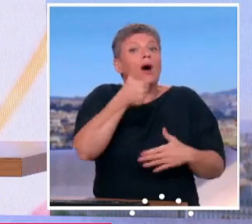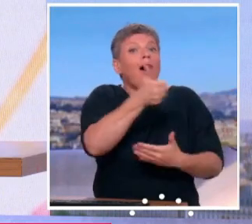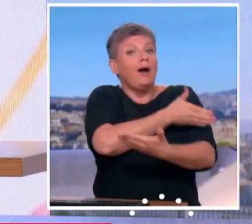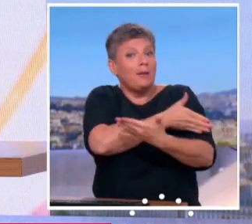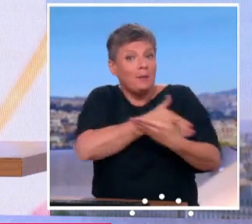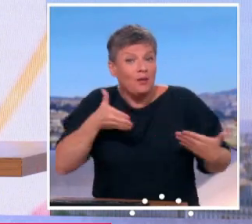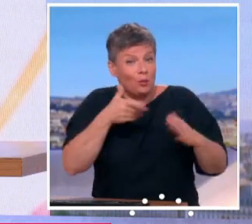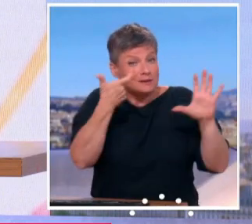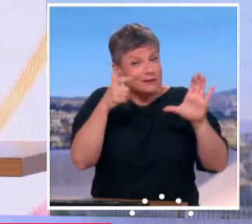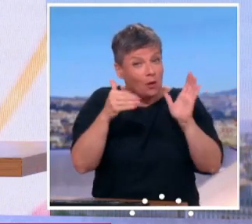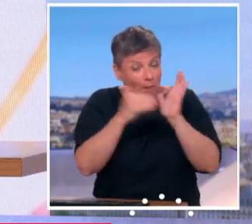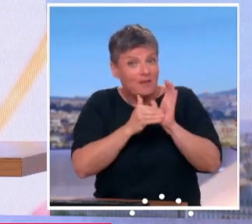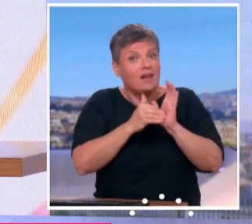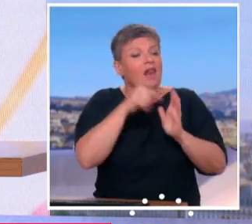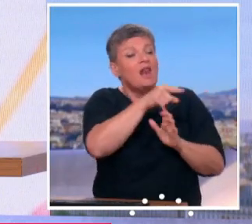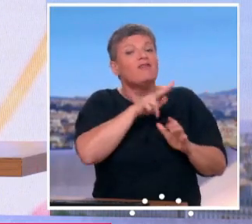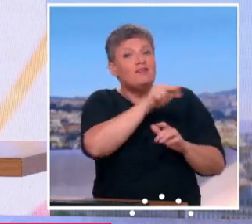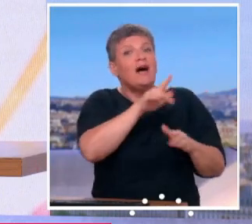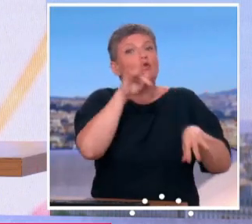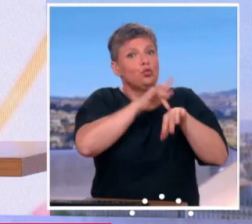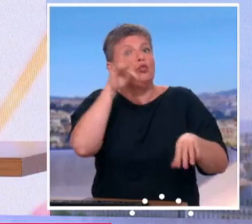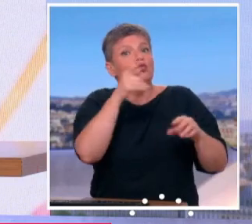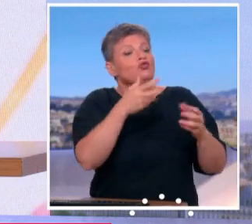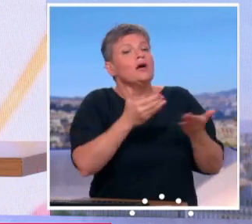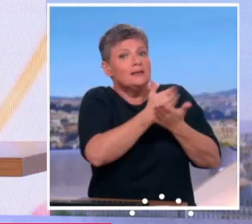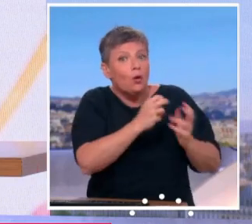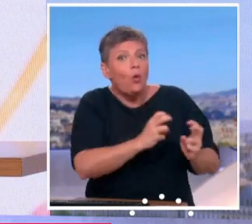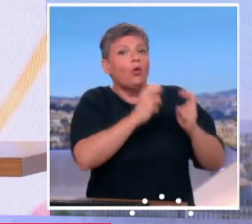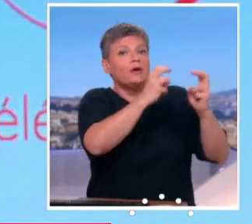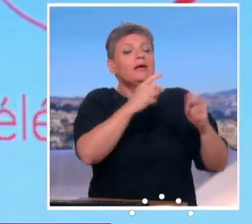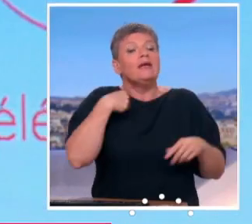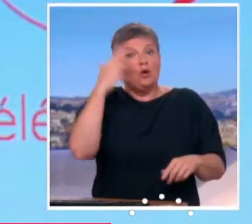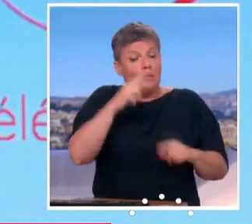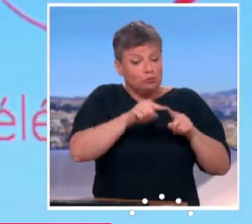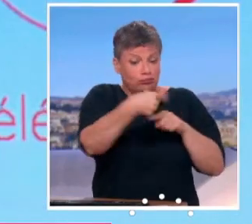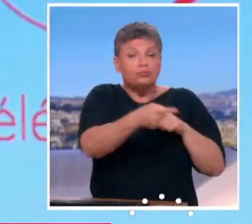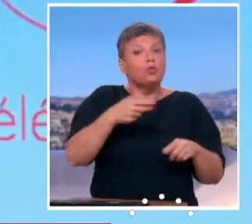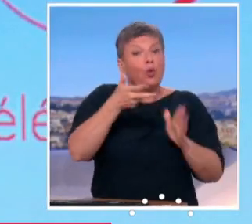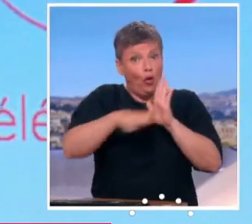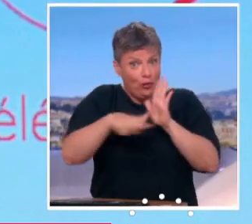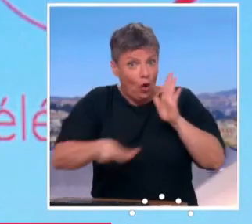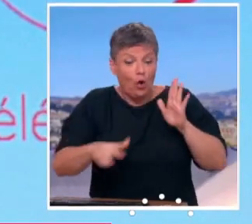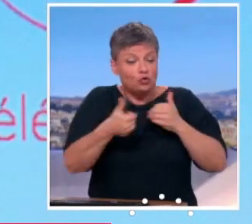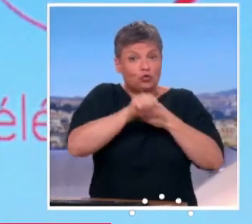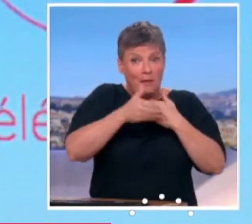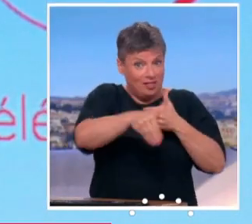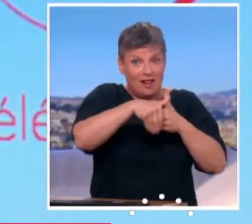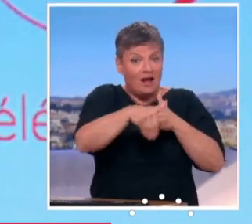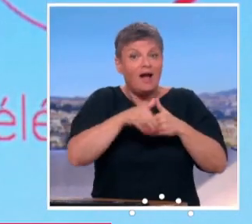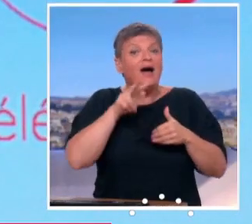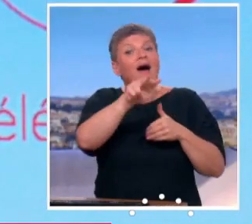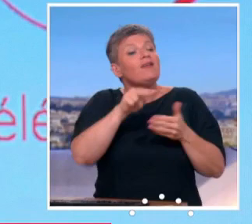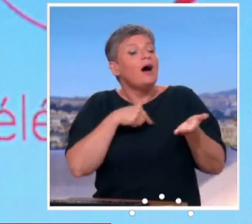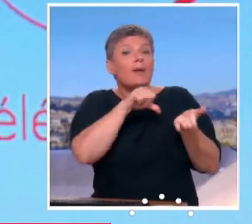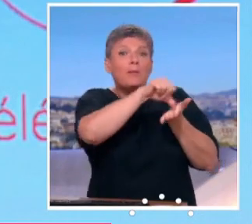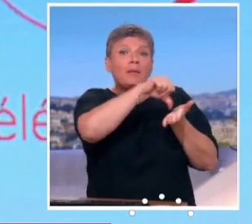concernés par cette revalorisation. 600 000 vont percevoir cette augmentation dès l'automne, dans les semaines qui viennent, et notamment sur le paiement de la retraite